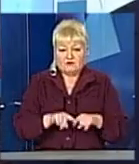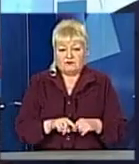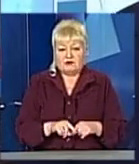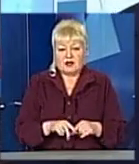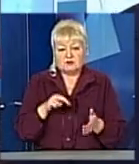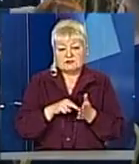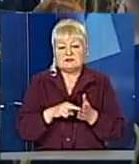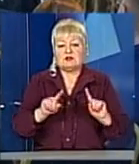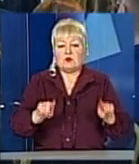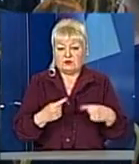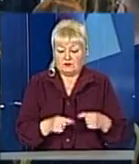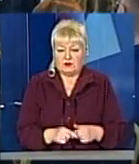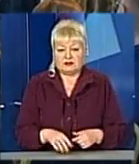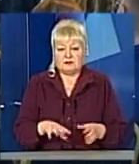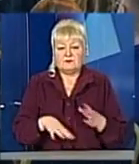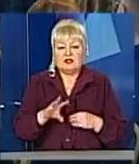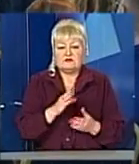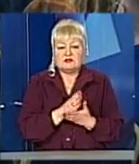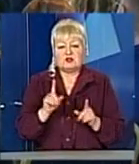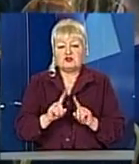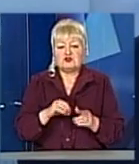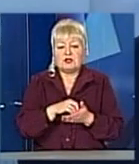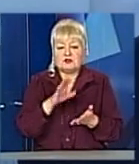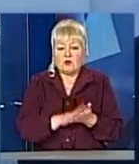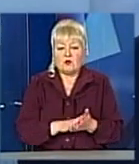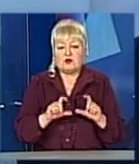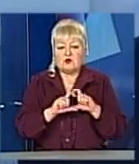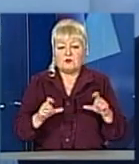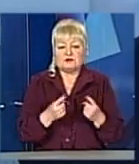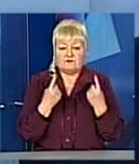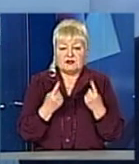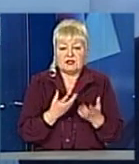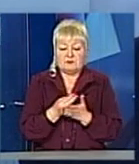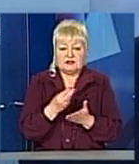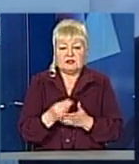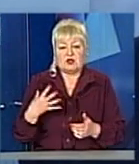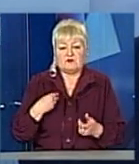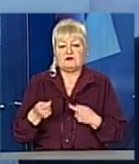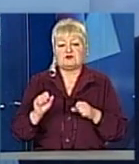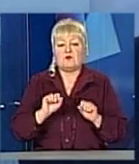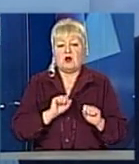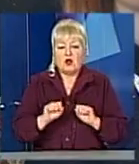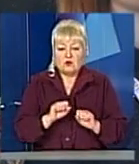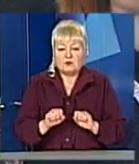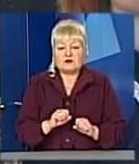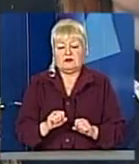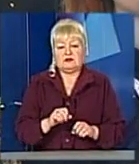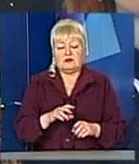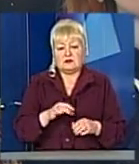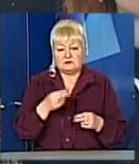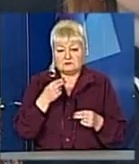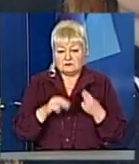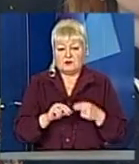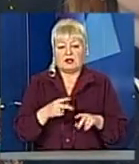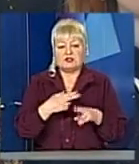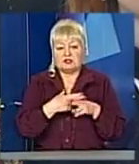ціноутворення в Україні. Всі платники, що є на обліку в Офісі Великих Платників та, зокрема, у Львівському управлінні, змогли оцінити якість обслуговування.